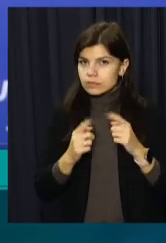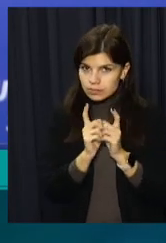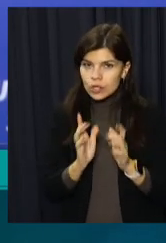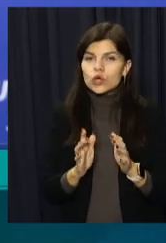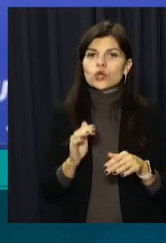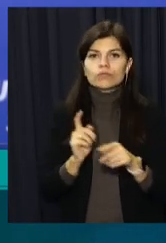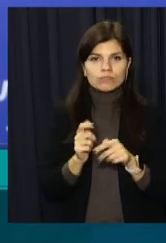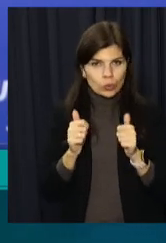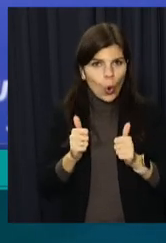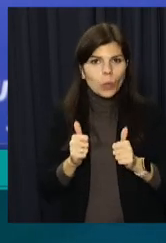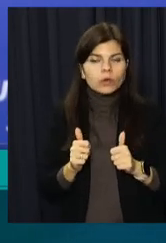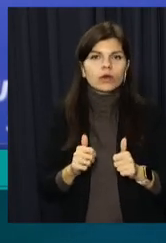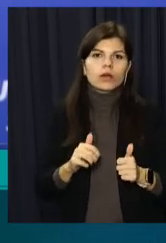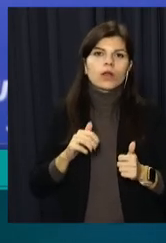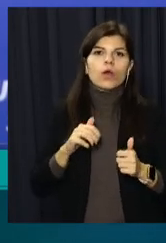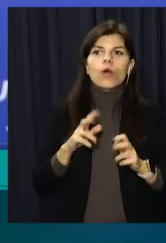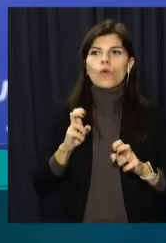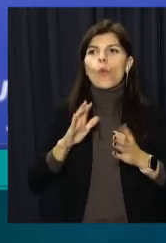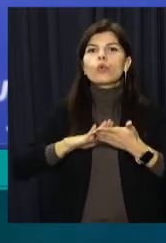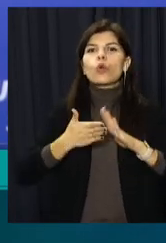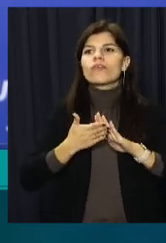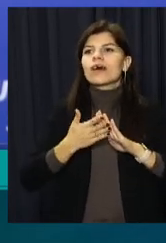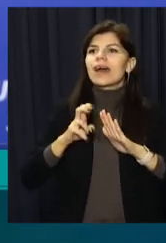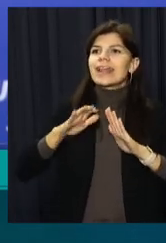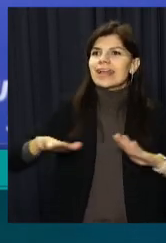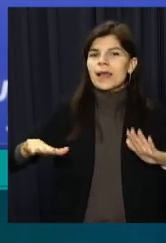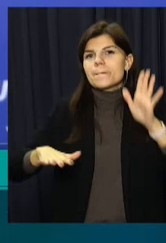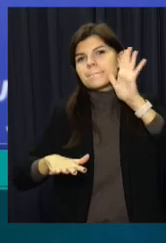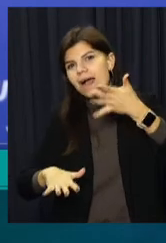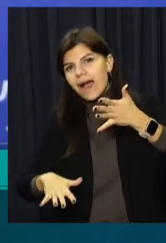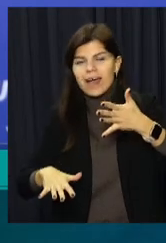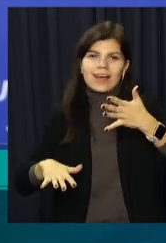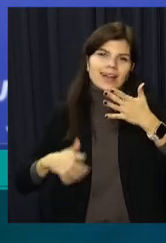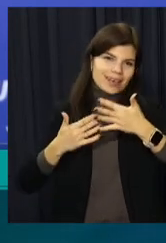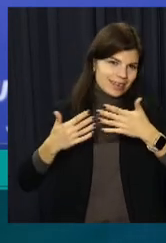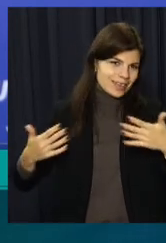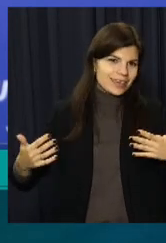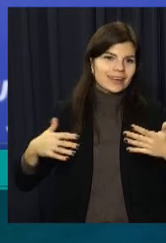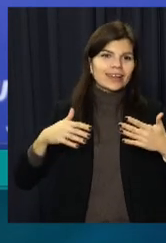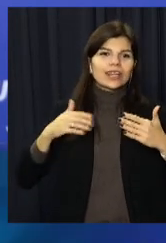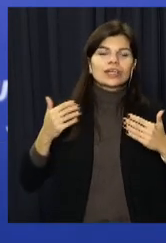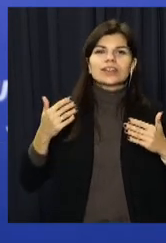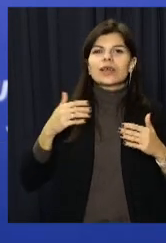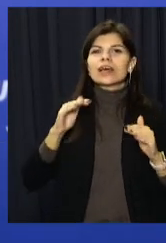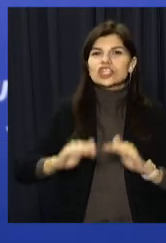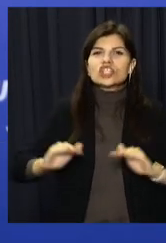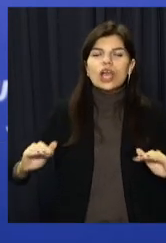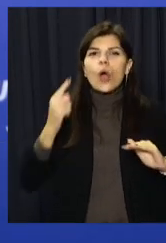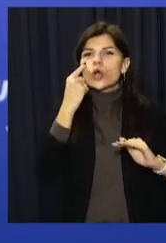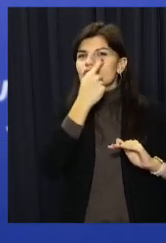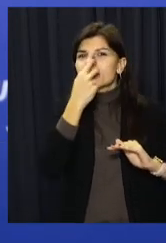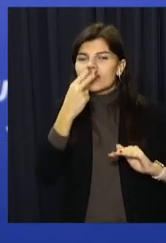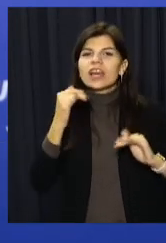добрі, условно-детські, яким вже по п'ять років – це і життя чима дитини, і дворові